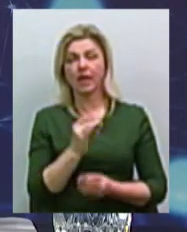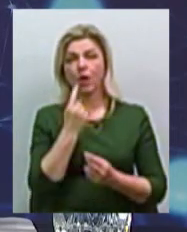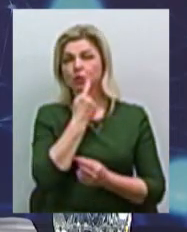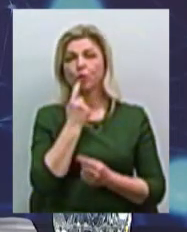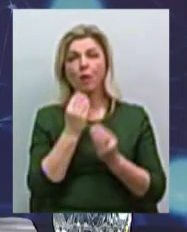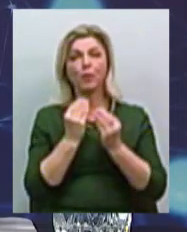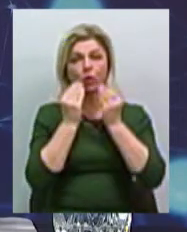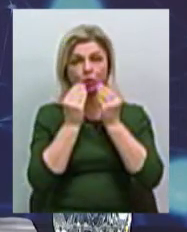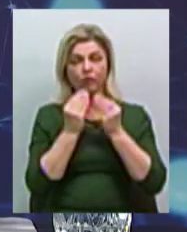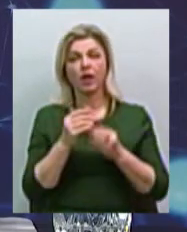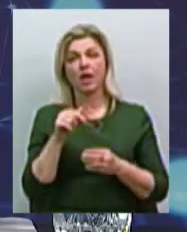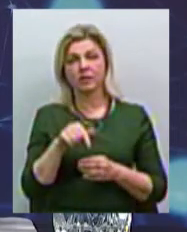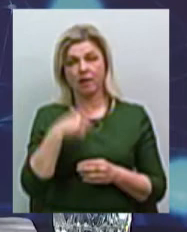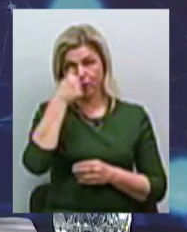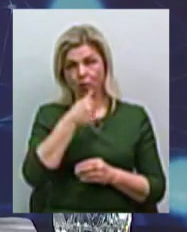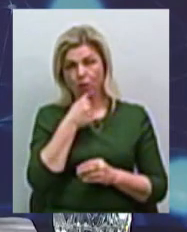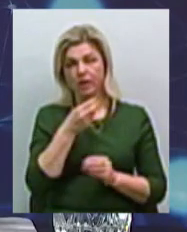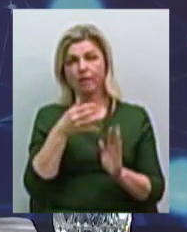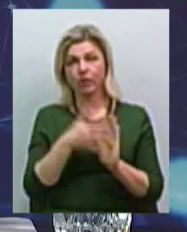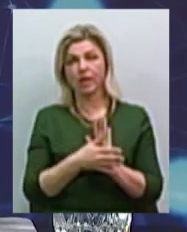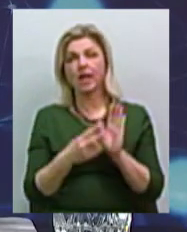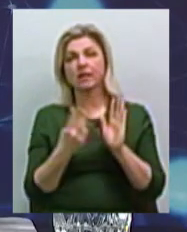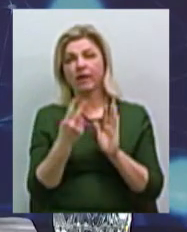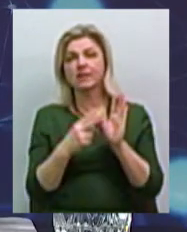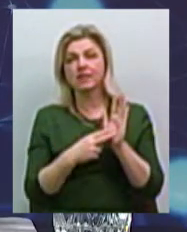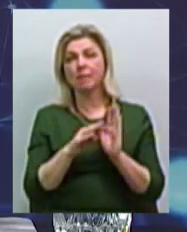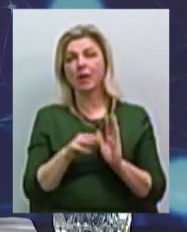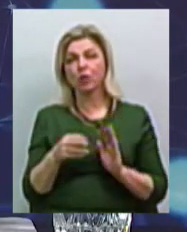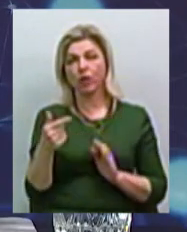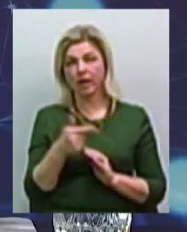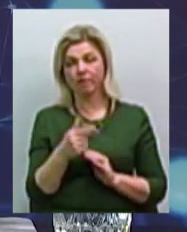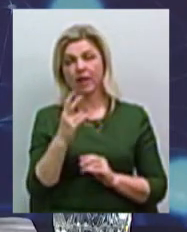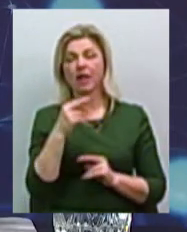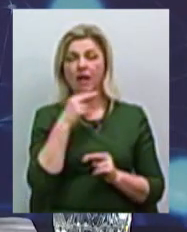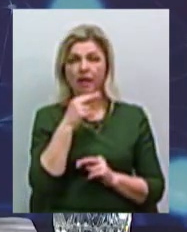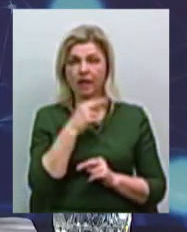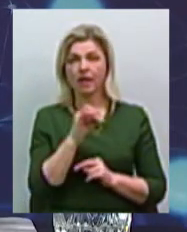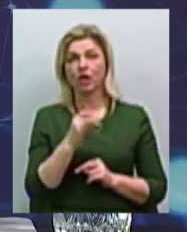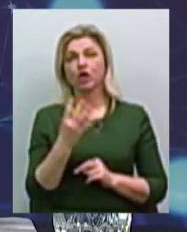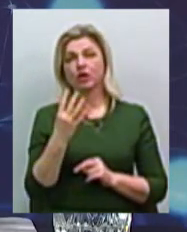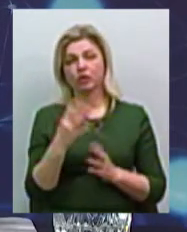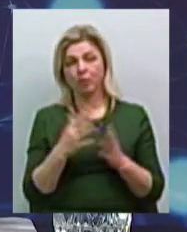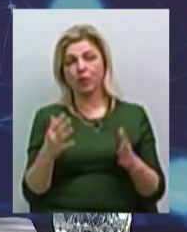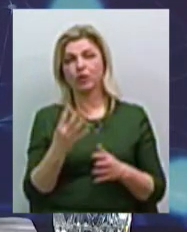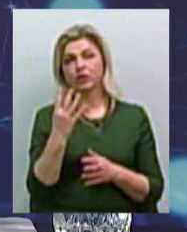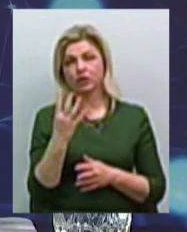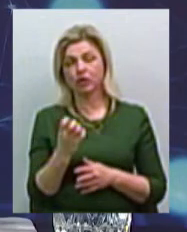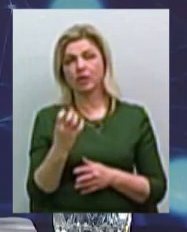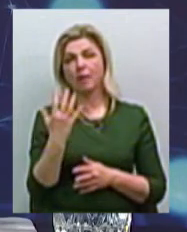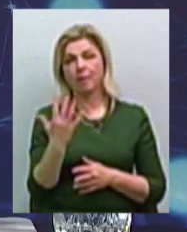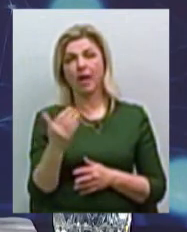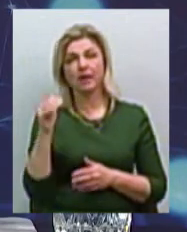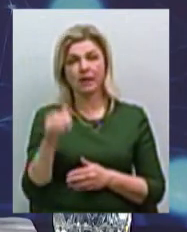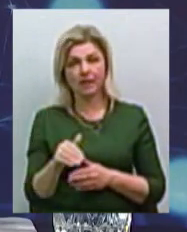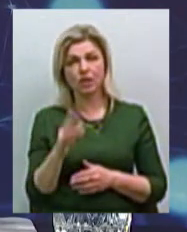році, на даний час, нас використано 1,7 мільйонів гривень, тобто 1,3 на ліки і 400, чи більше, 405 тисяч